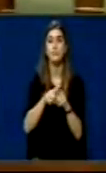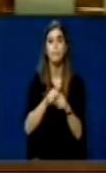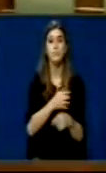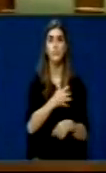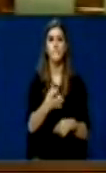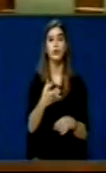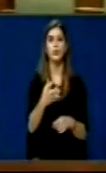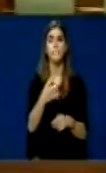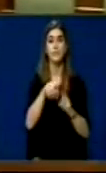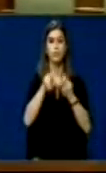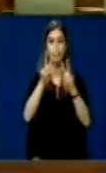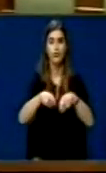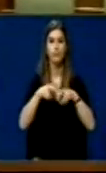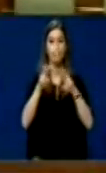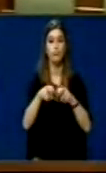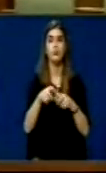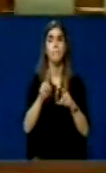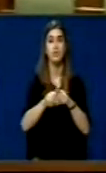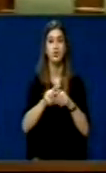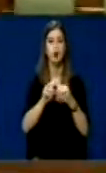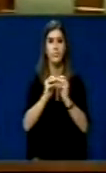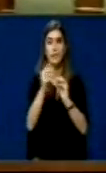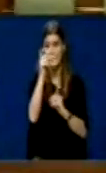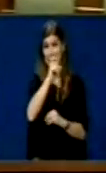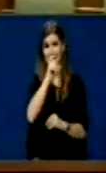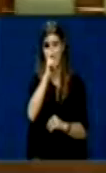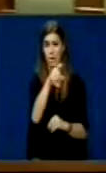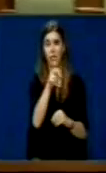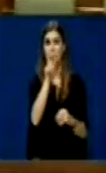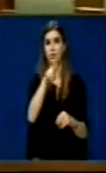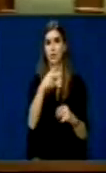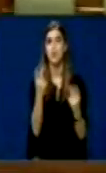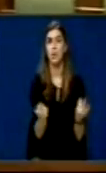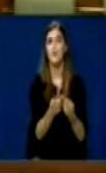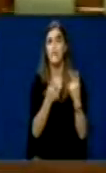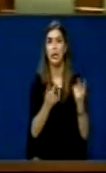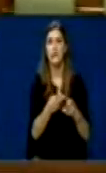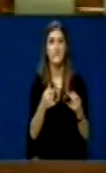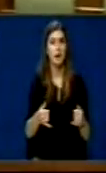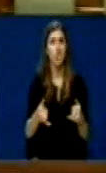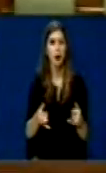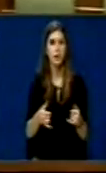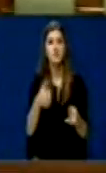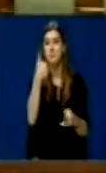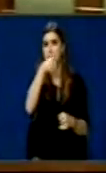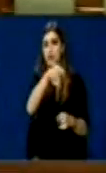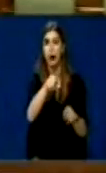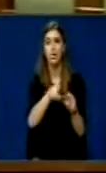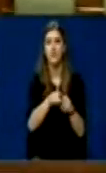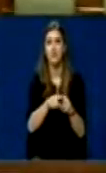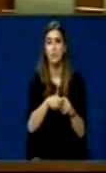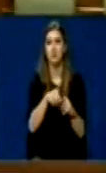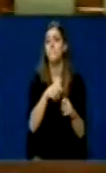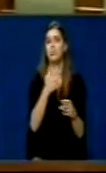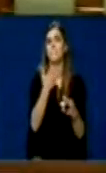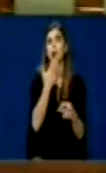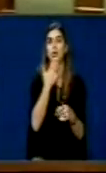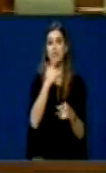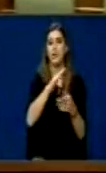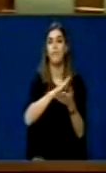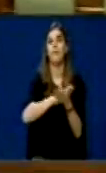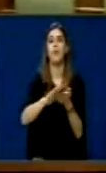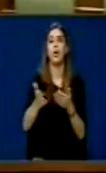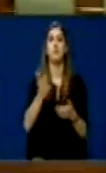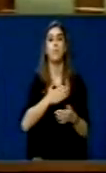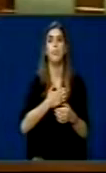arritë, qëllimet e ty në forma kriminalës, kanë një stimulim dhe veçantë, pse mundësi ashtë shumë e madhe për një amnestim